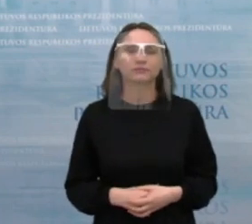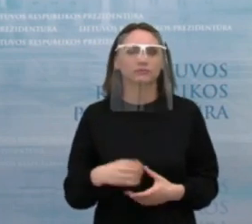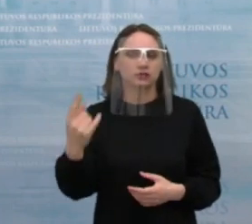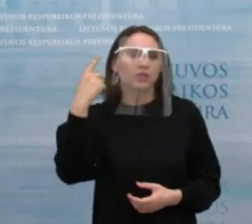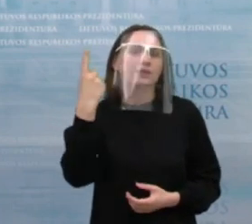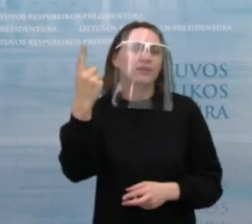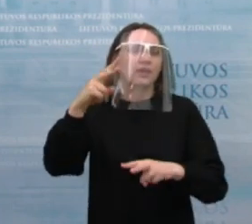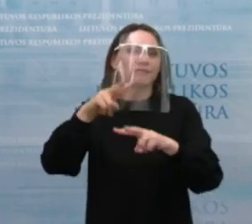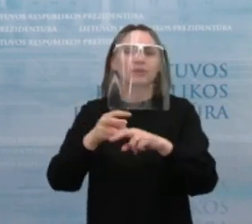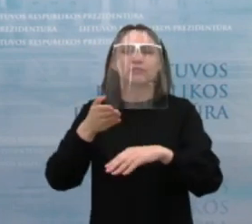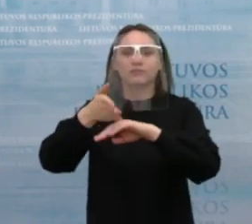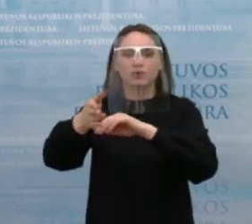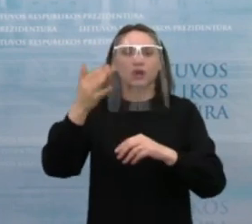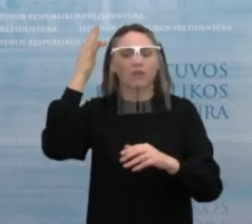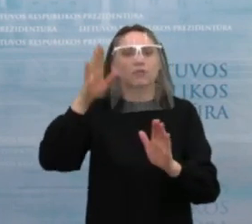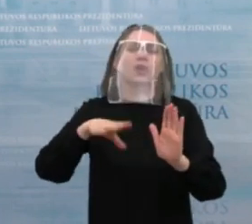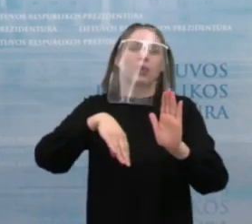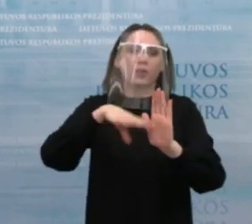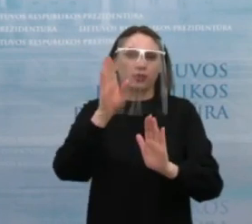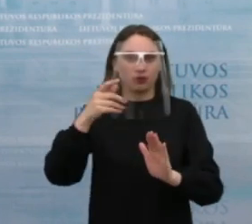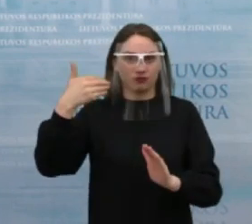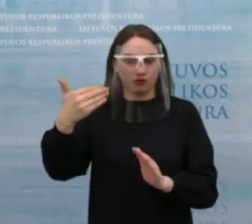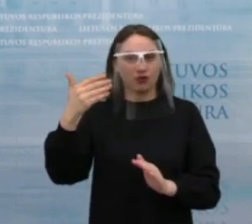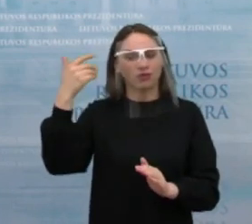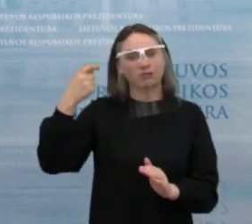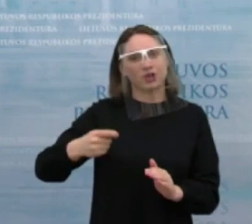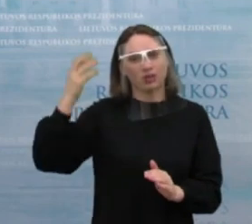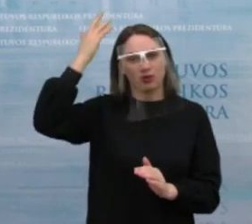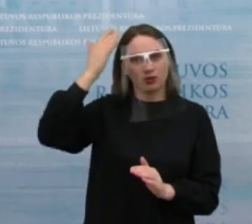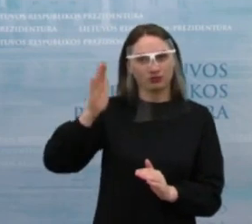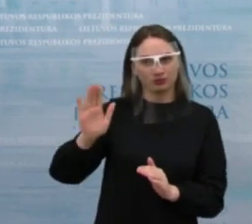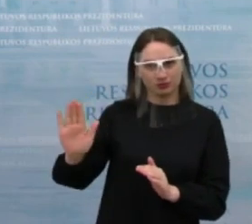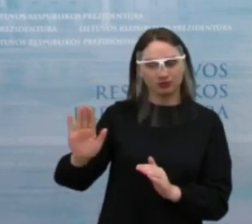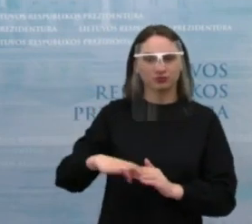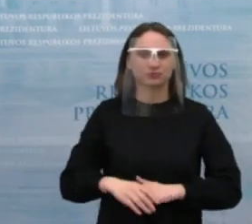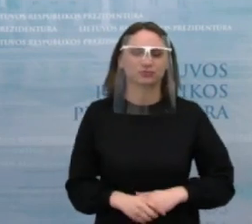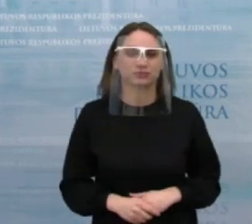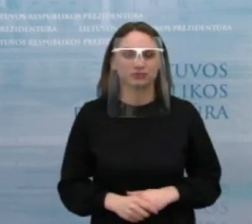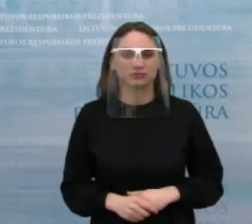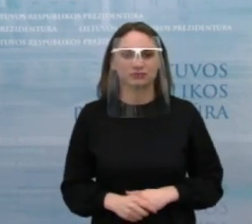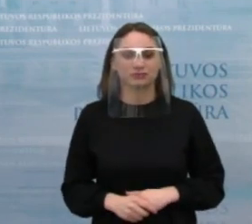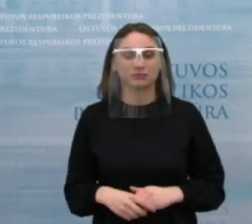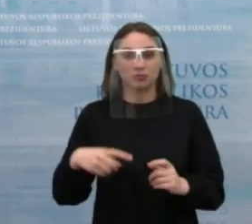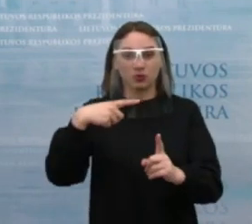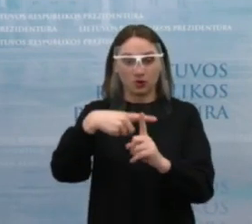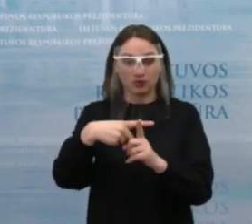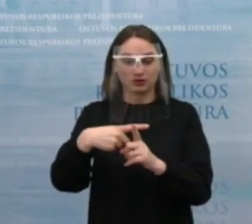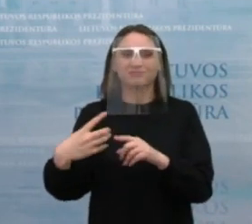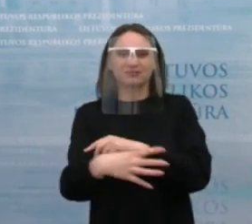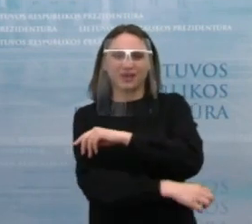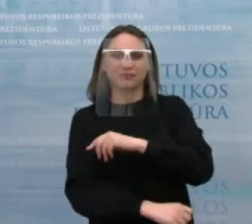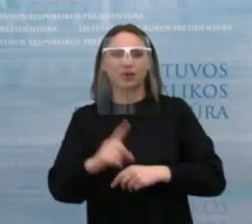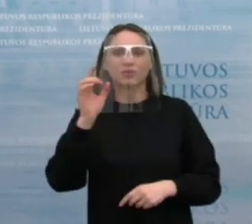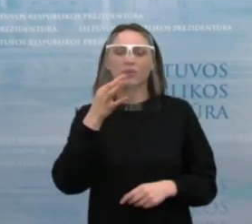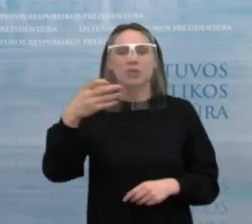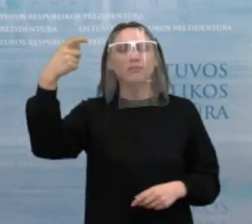principas informaciniais tikslais būtų prezidento nuomonė labai naudingas. Na ir pabaigai prezidentas taip pat aktyviai